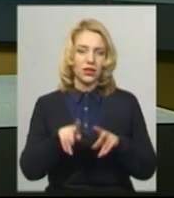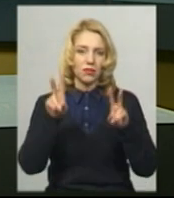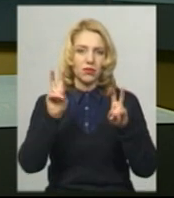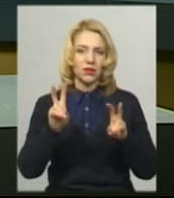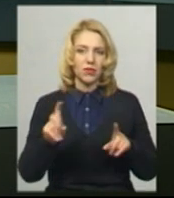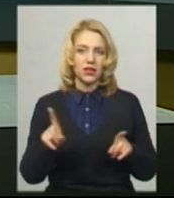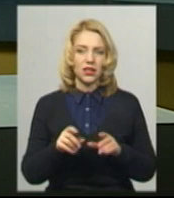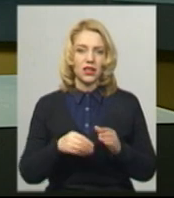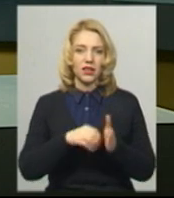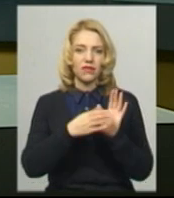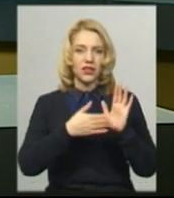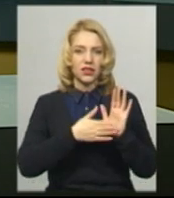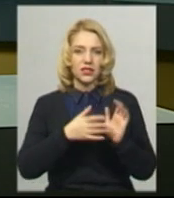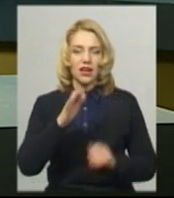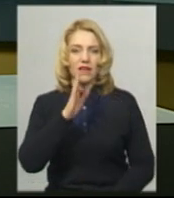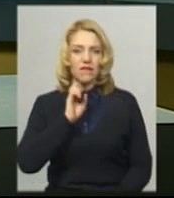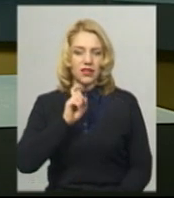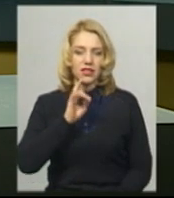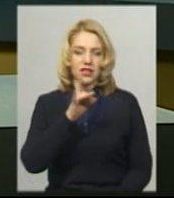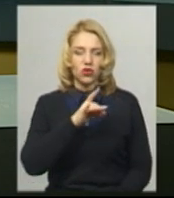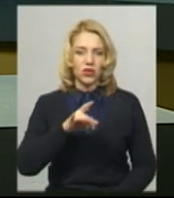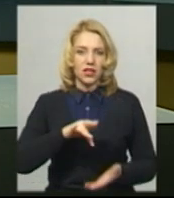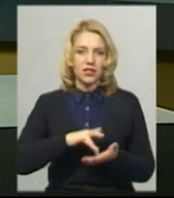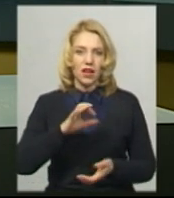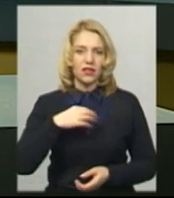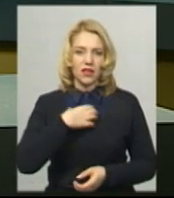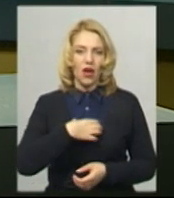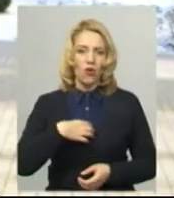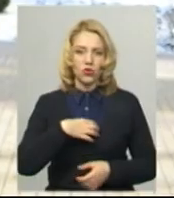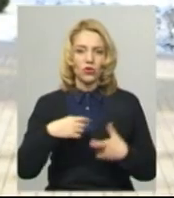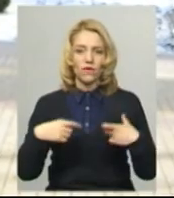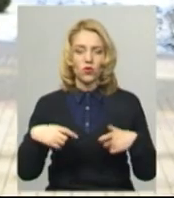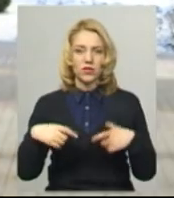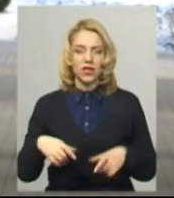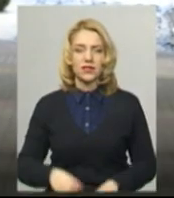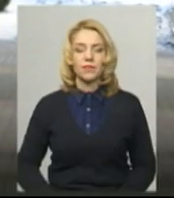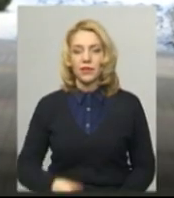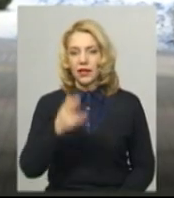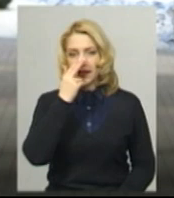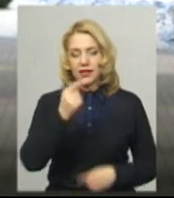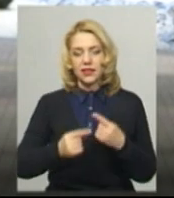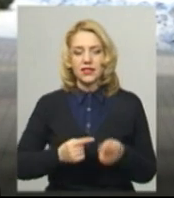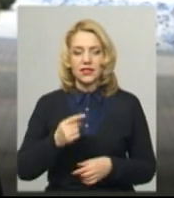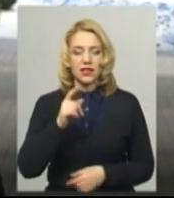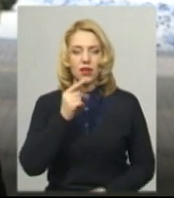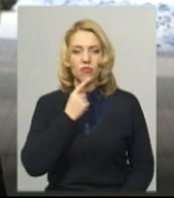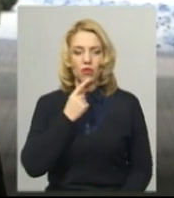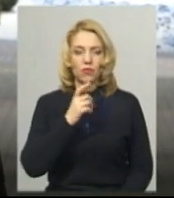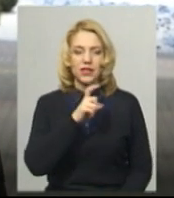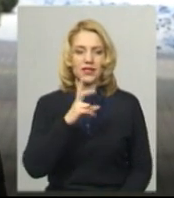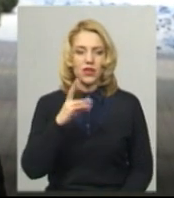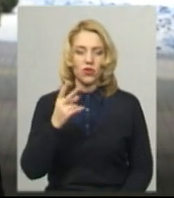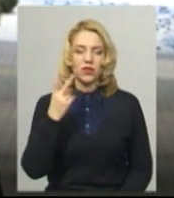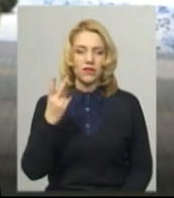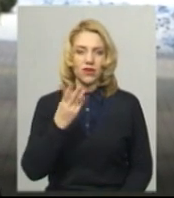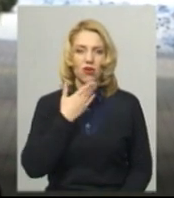винесені Вінницьким регіональним центром на основну сесію. Традиційно пробне зно в нас проходить дві останні суботи